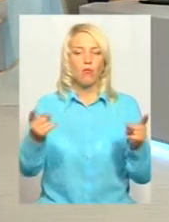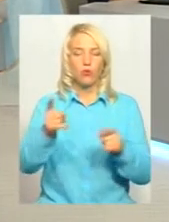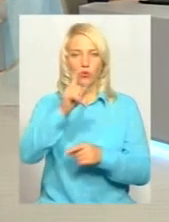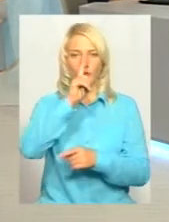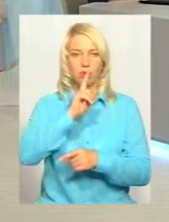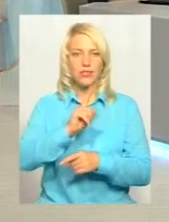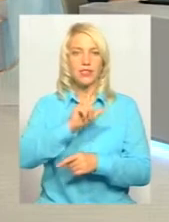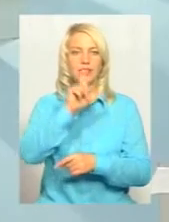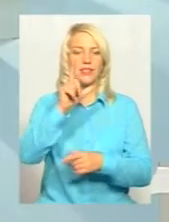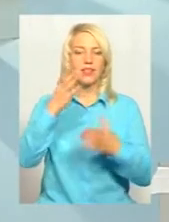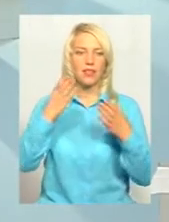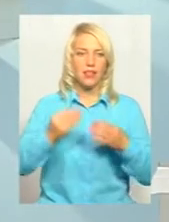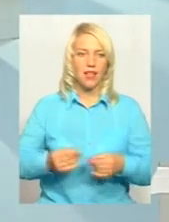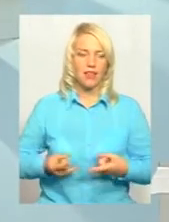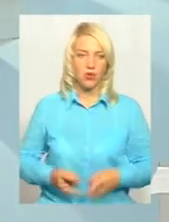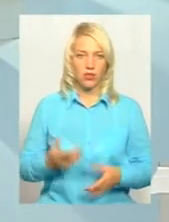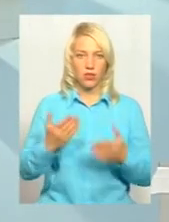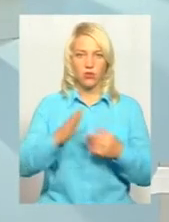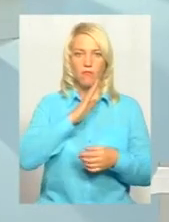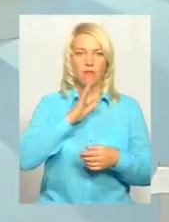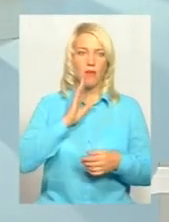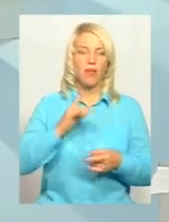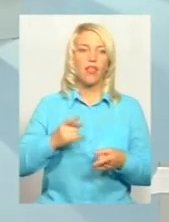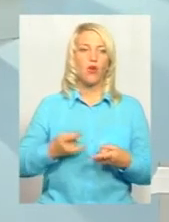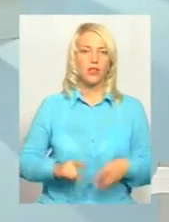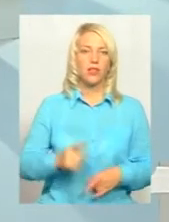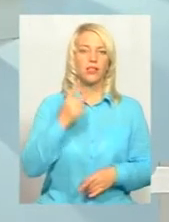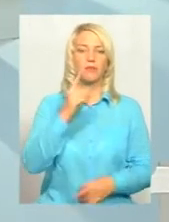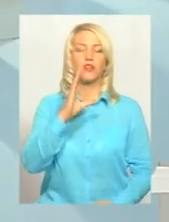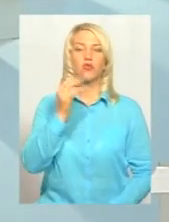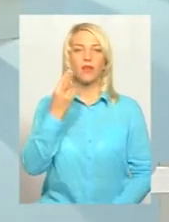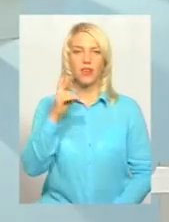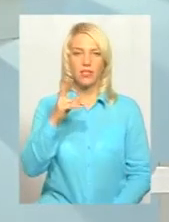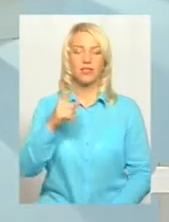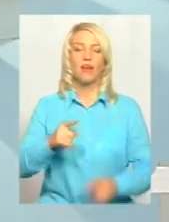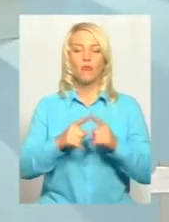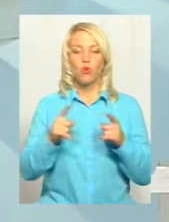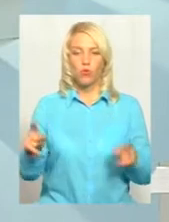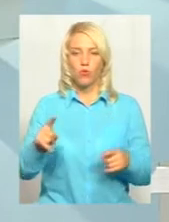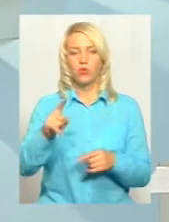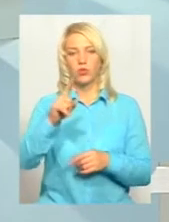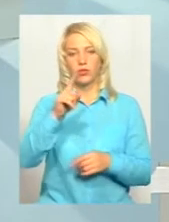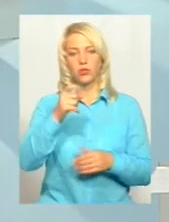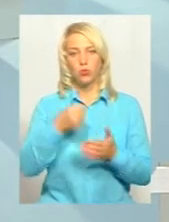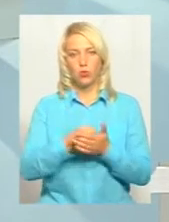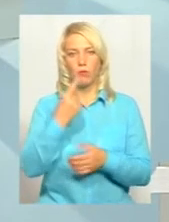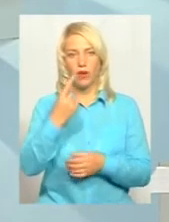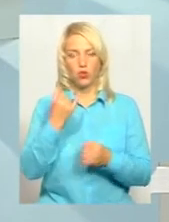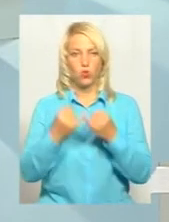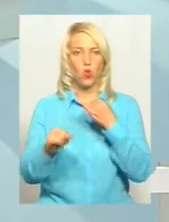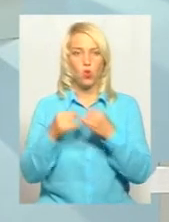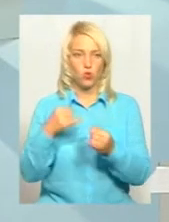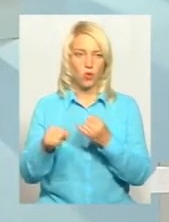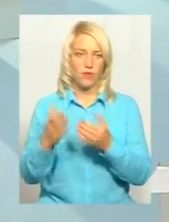дня народження. Тобто, місячній термін. Якщо мама народила з 1 вересня, то місячній термін цього не існує, це до 1 жовтня.